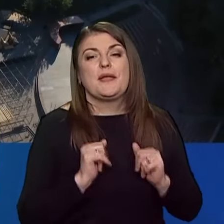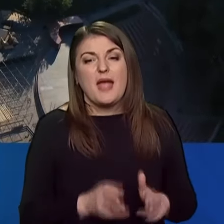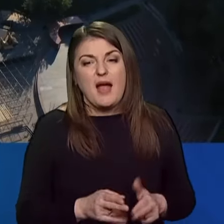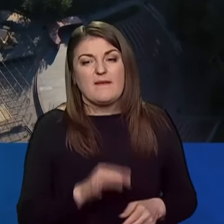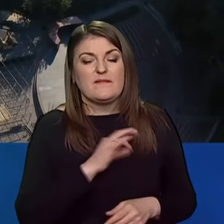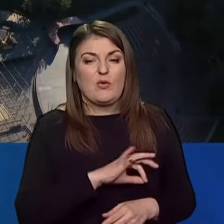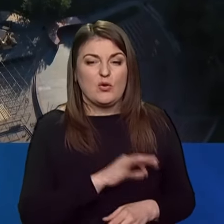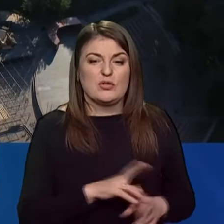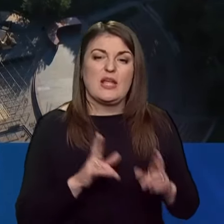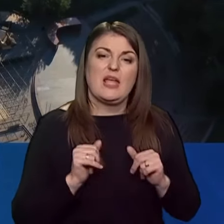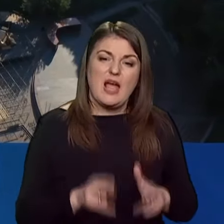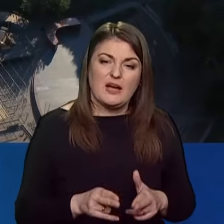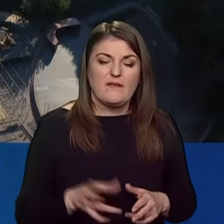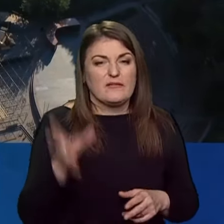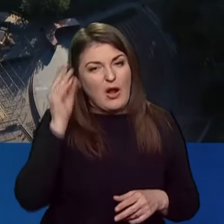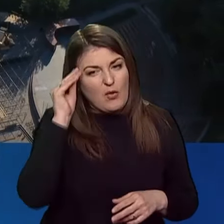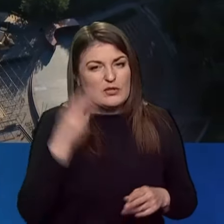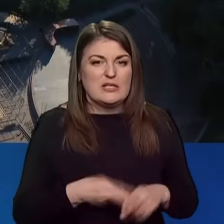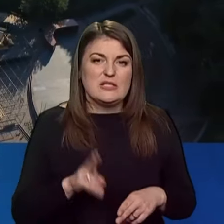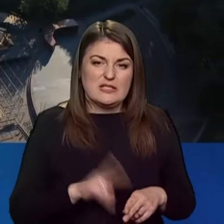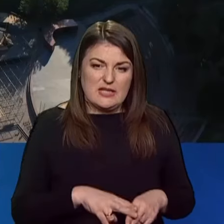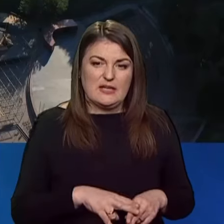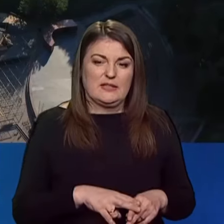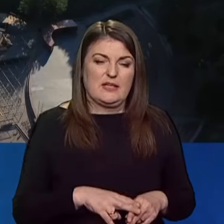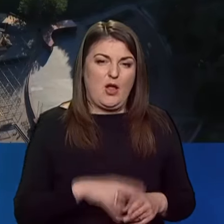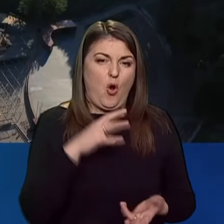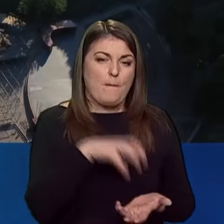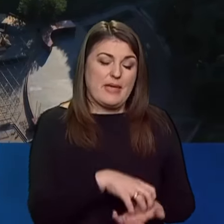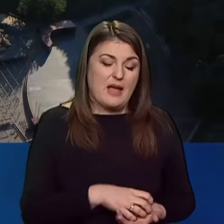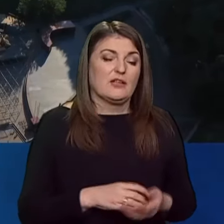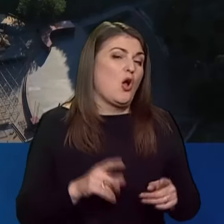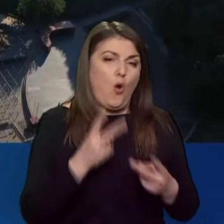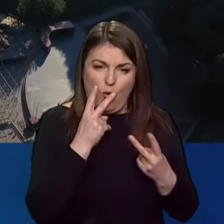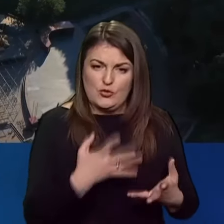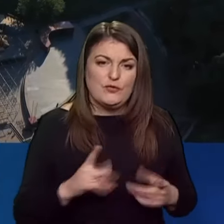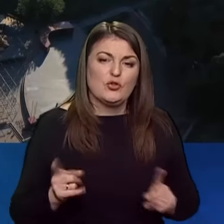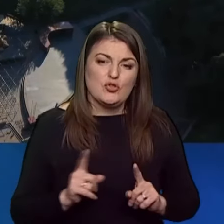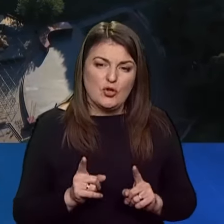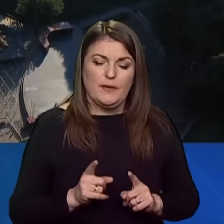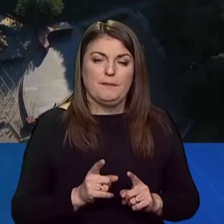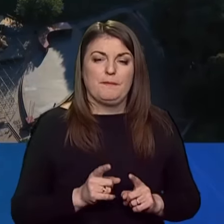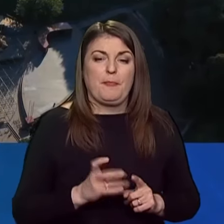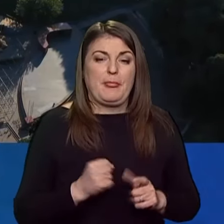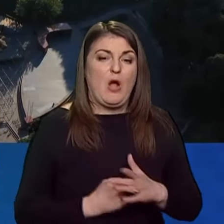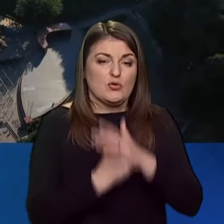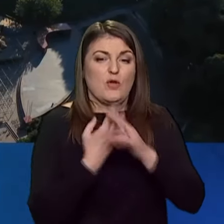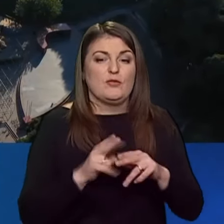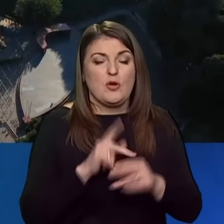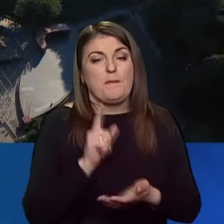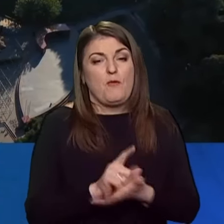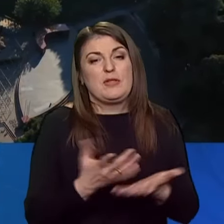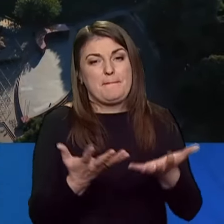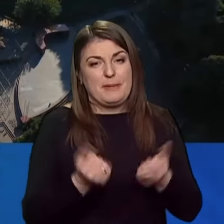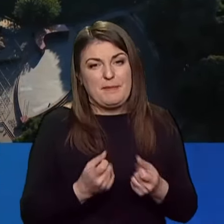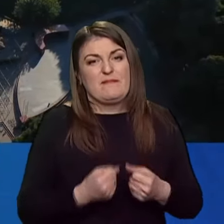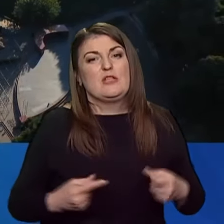використовувати, як враховувати цей об'єкт. Очевидно, що на основі цього повинно бути